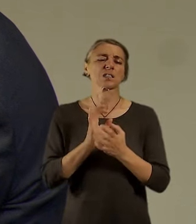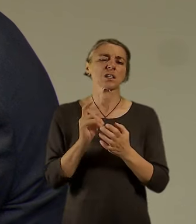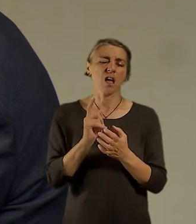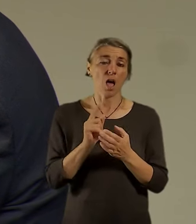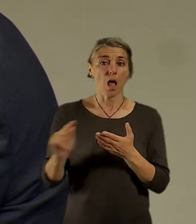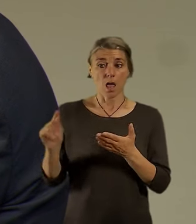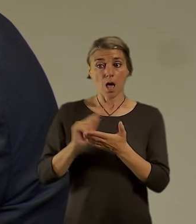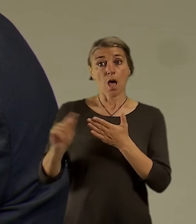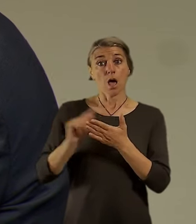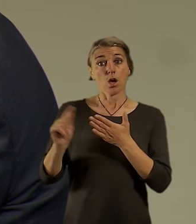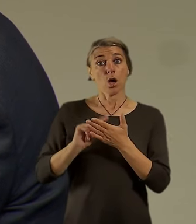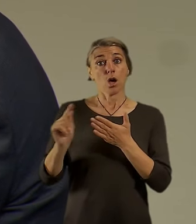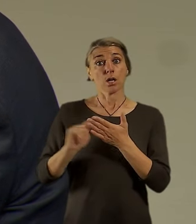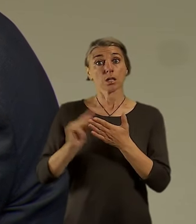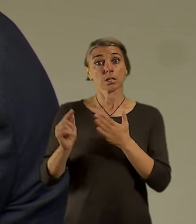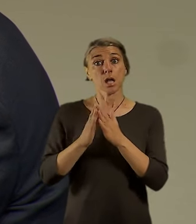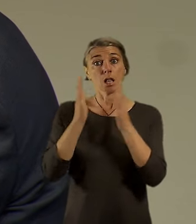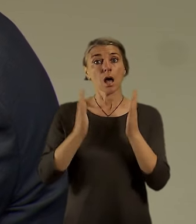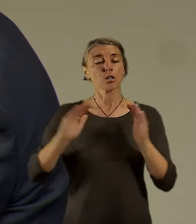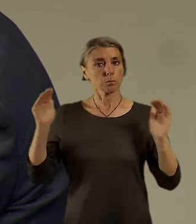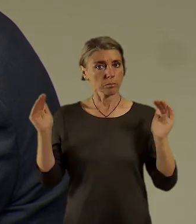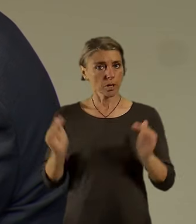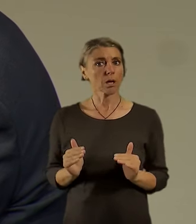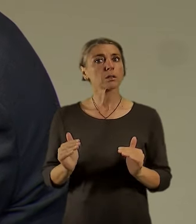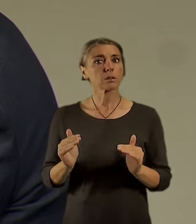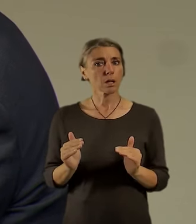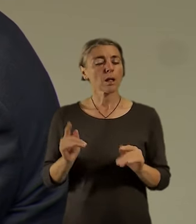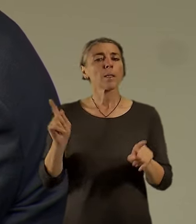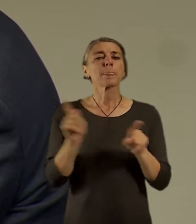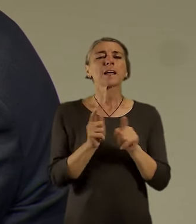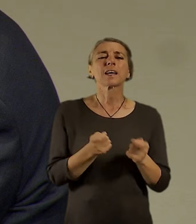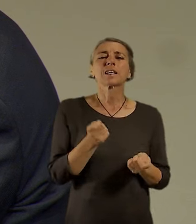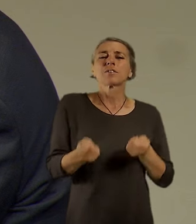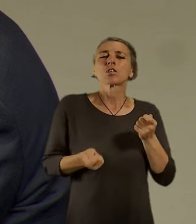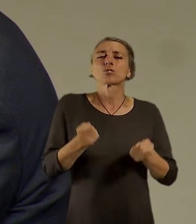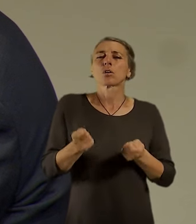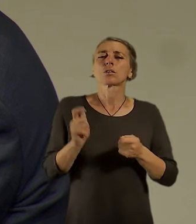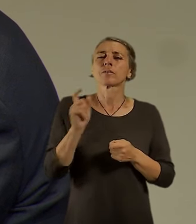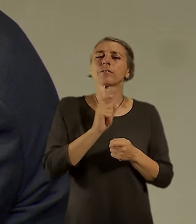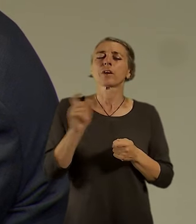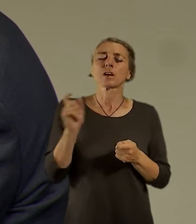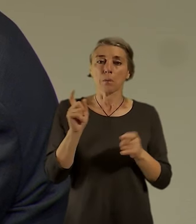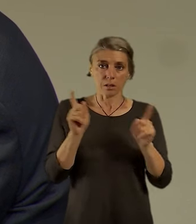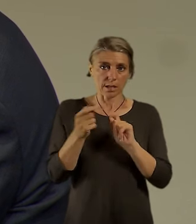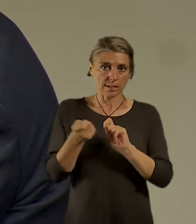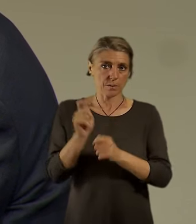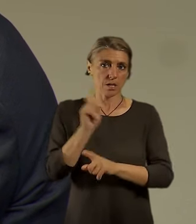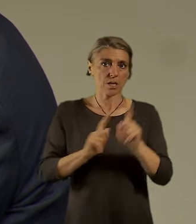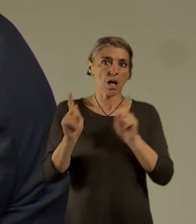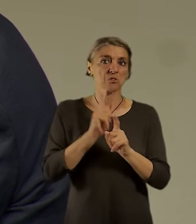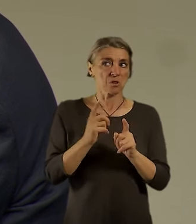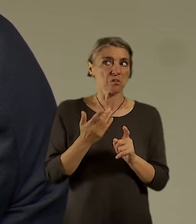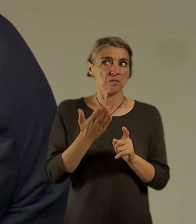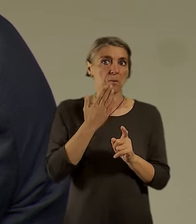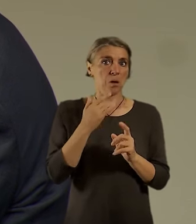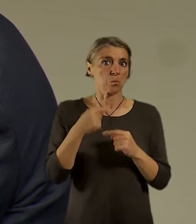té společnosti děje i v tom investorským podhoubí, bude to nějakým způsobem trošku jinak, nevíme úplně přesně jak, ale